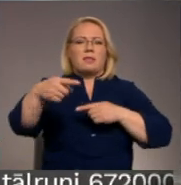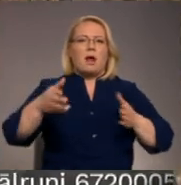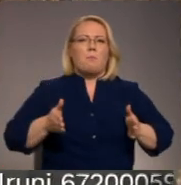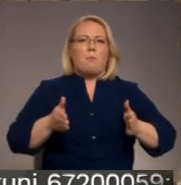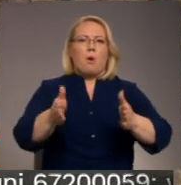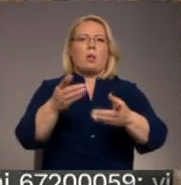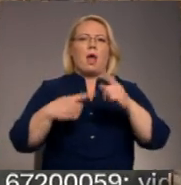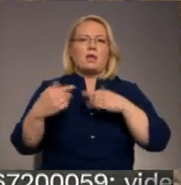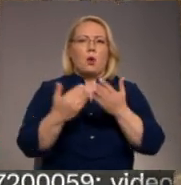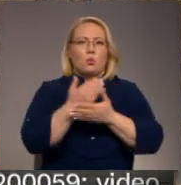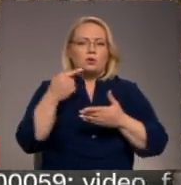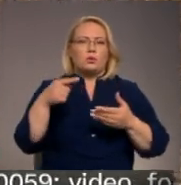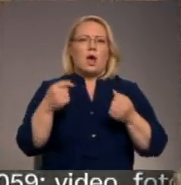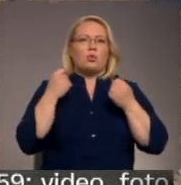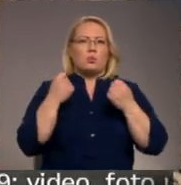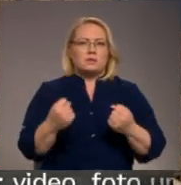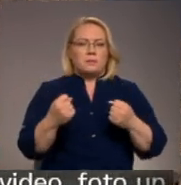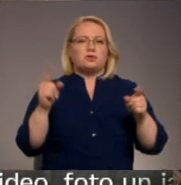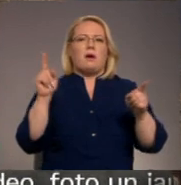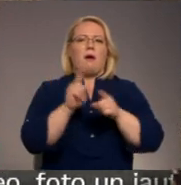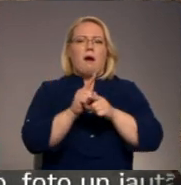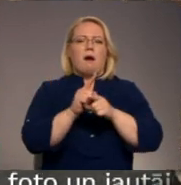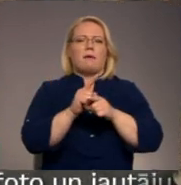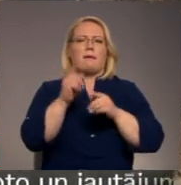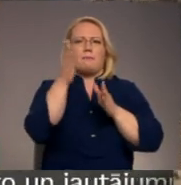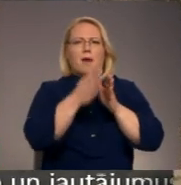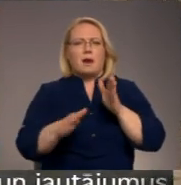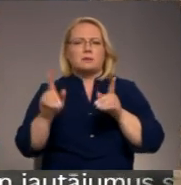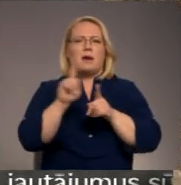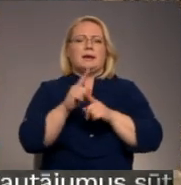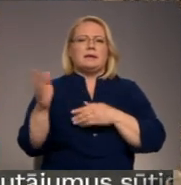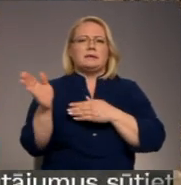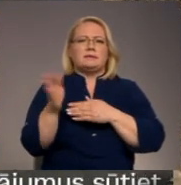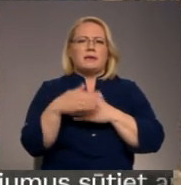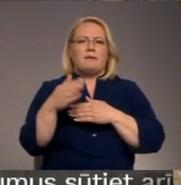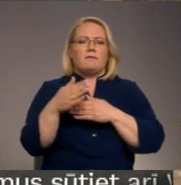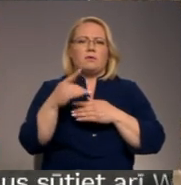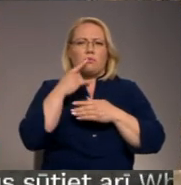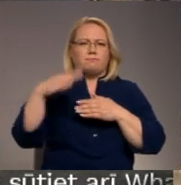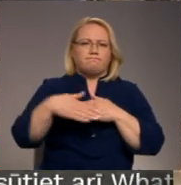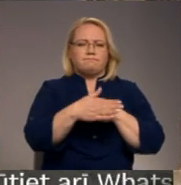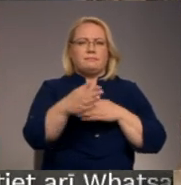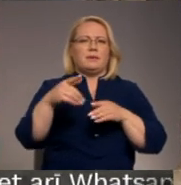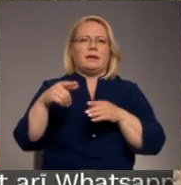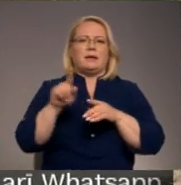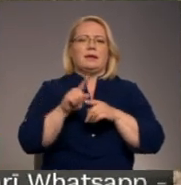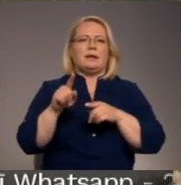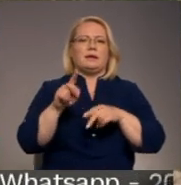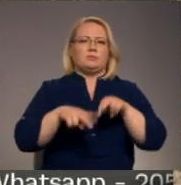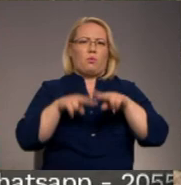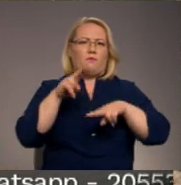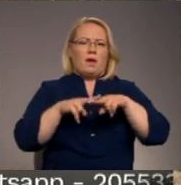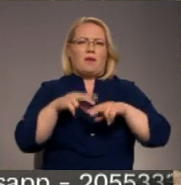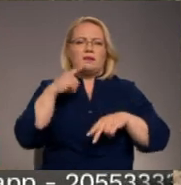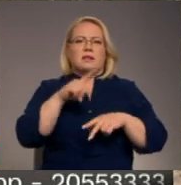atjaunošanai un tā stiprināšanai gan pārgāznes, kā arī zīvju ceļa izbūvēja. Tas pratīs viens no retiem obietiem, kur zīvju